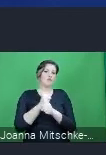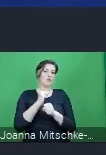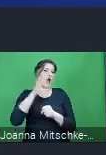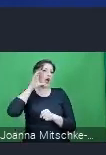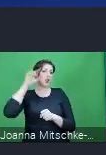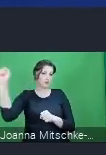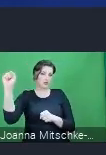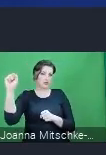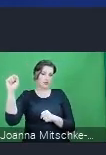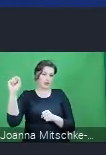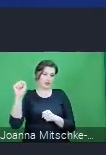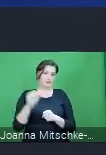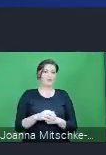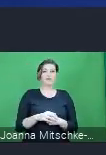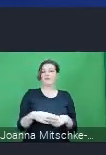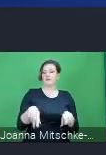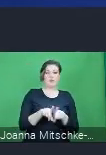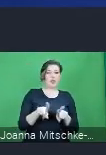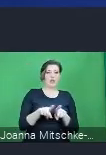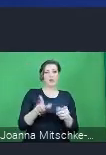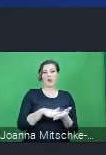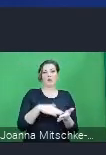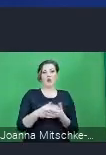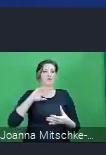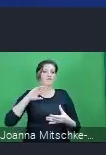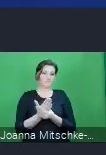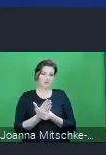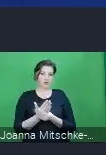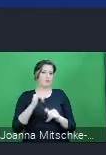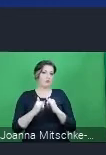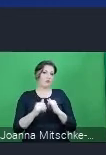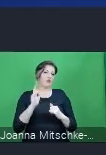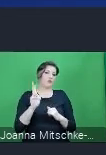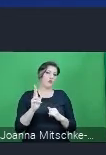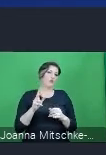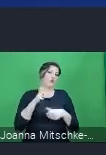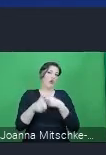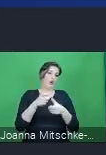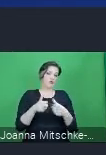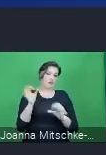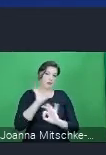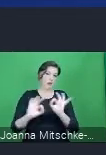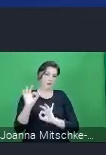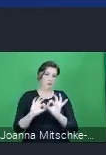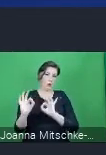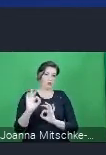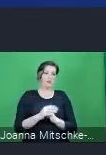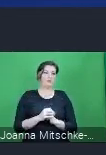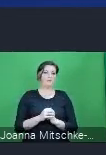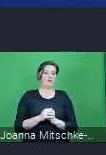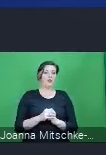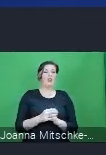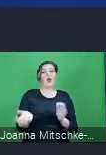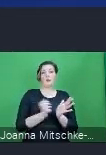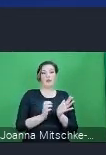centralnej, jak i przedsiębiorców z uprawnieniami do aktualizacji Centralnej Ewidencji Emisyjności Budynków. Aplikacja to będzie